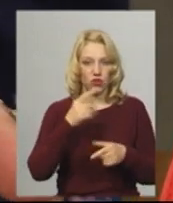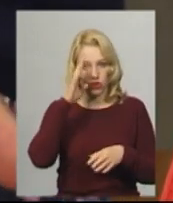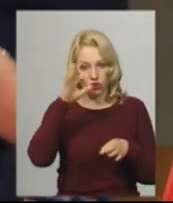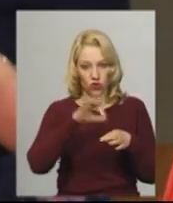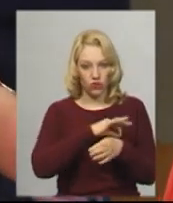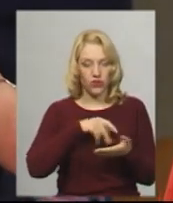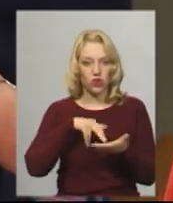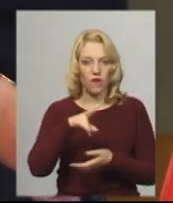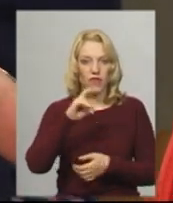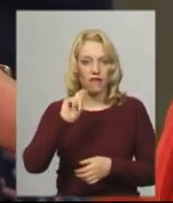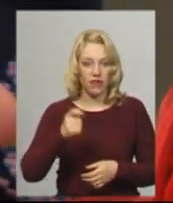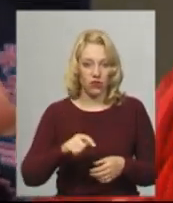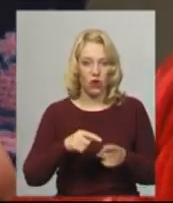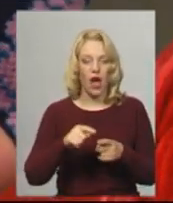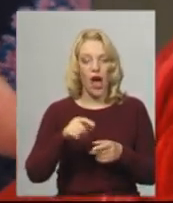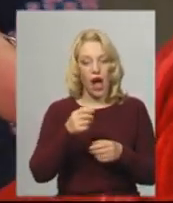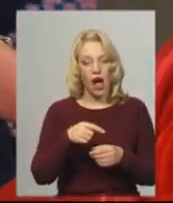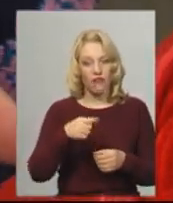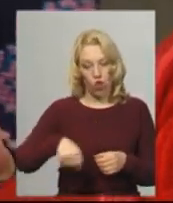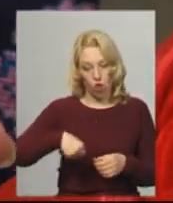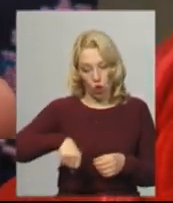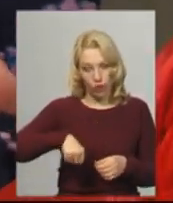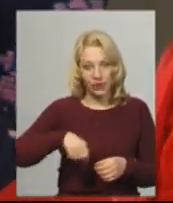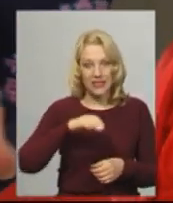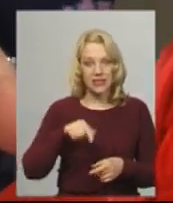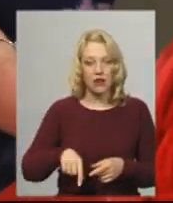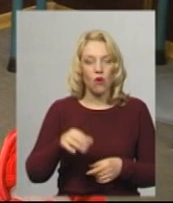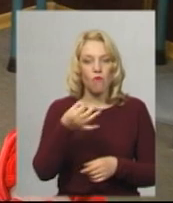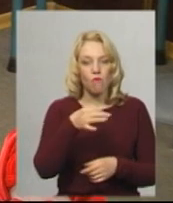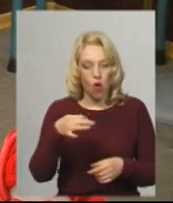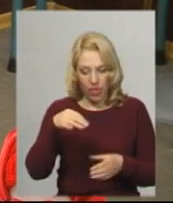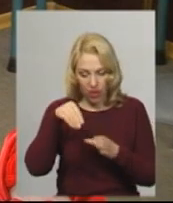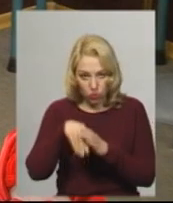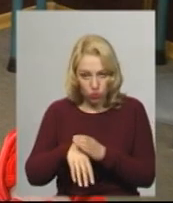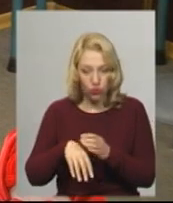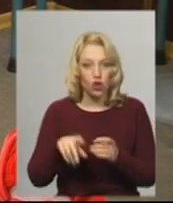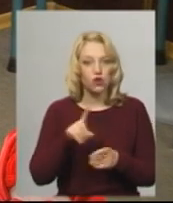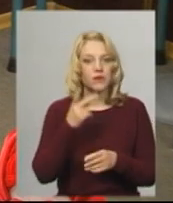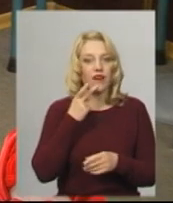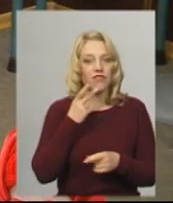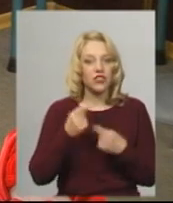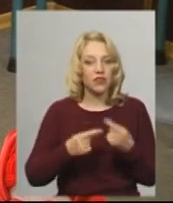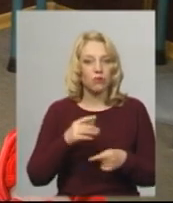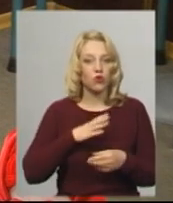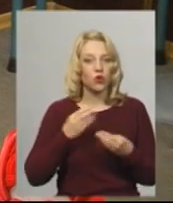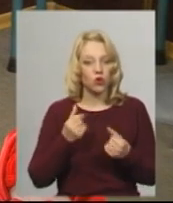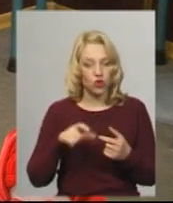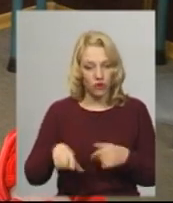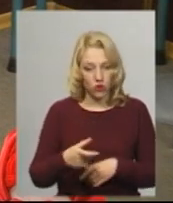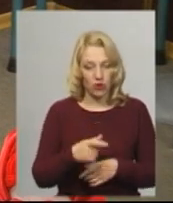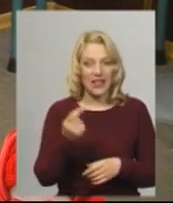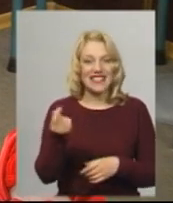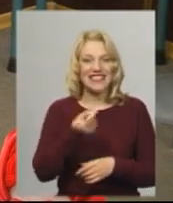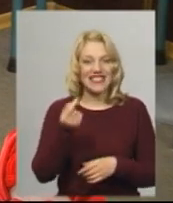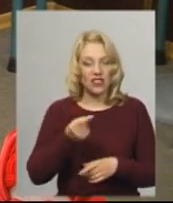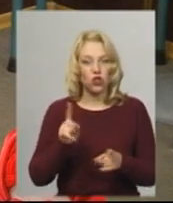турбинку їй давали монетку, щоб завжди були гроші в дорозі, зернинку, щоб завжди було що їсти, і клали рідну